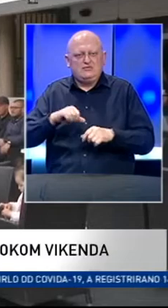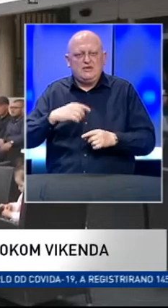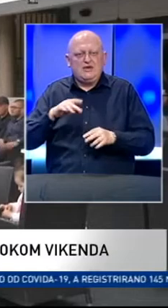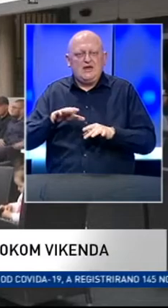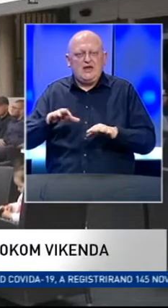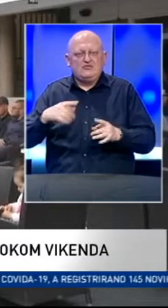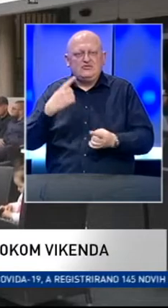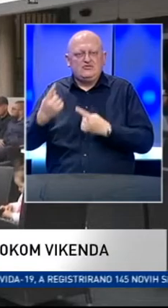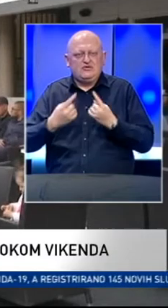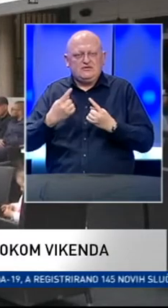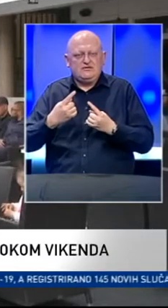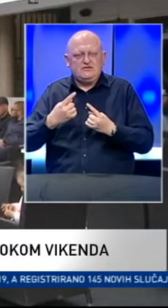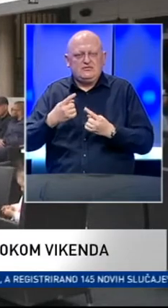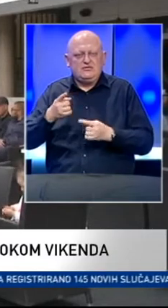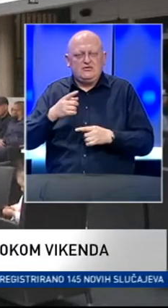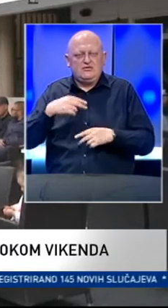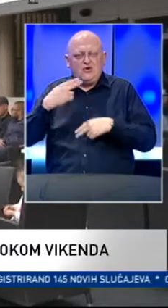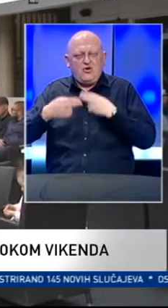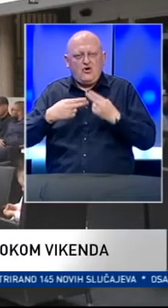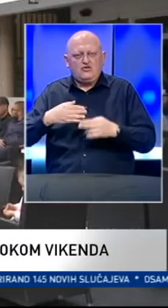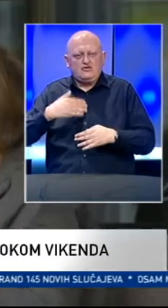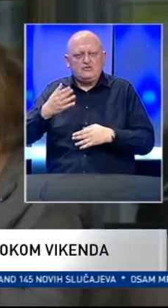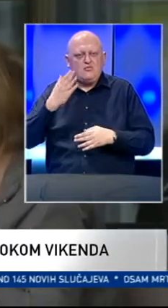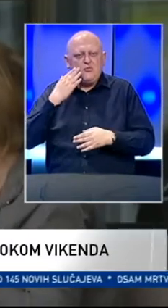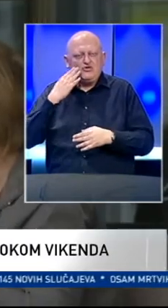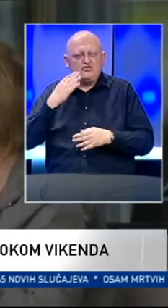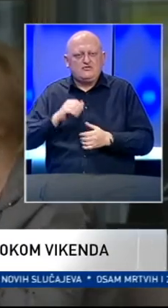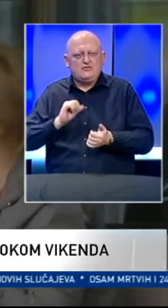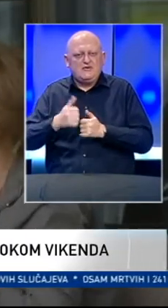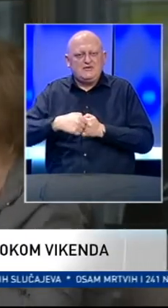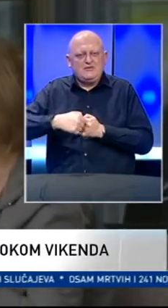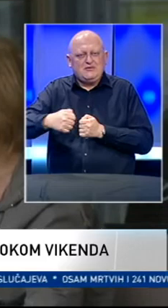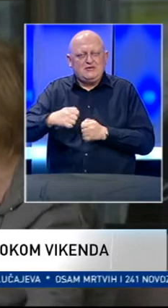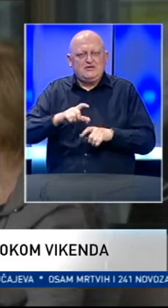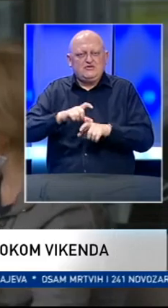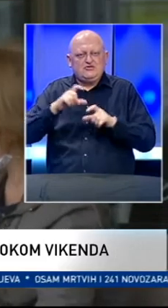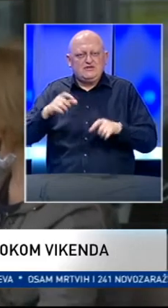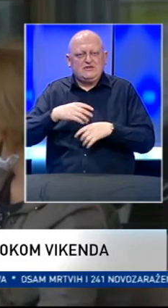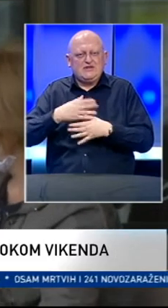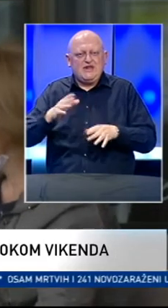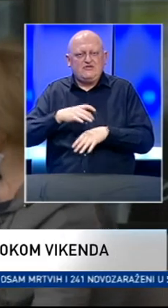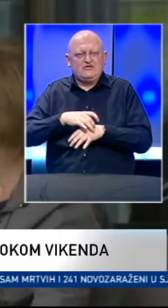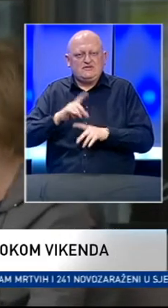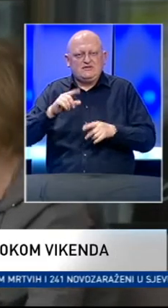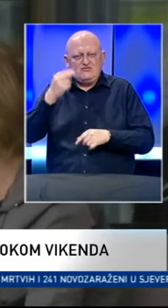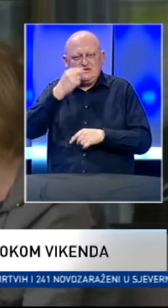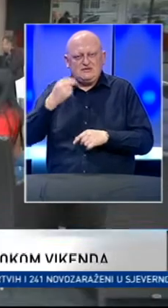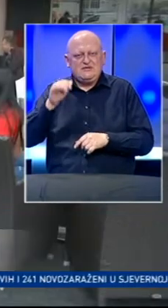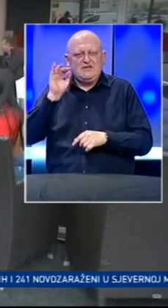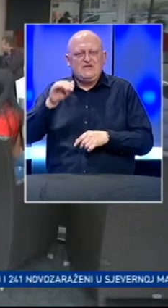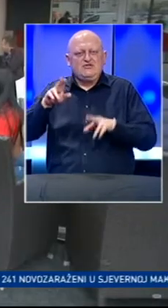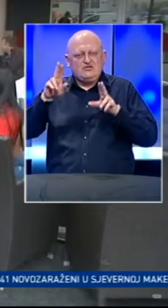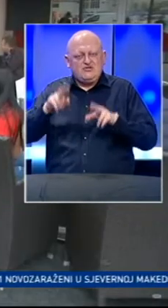epidemiološke situacije. Kontrola se odnosi na poštivanje preventivnih mjera. Iz Instituta za javno zdravstvo Republike